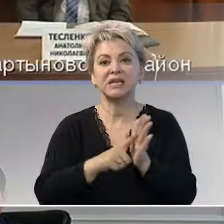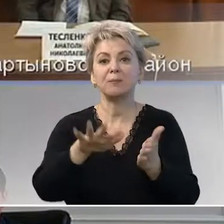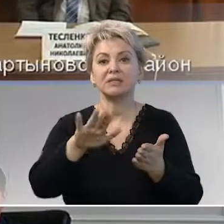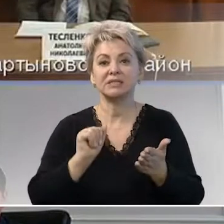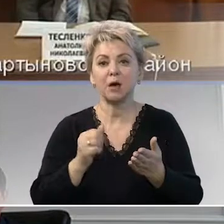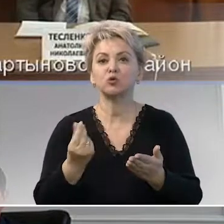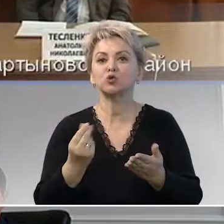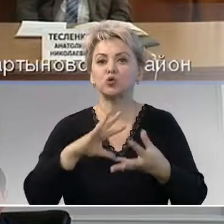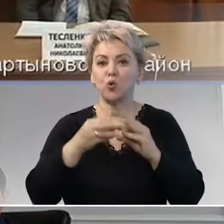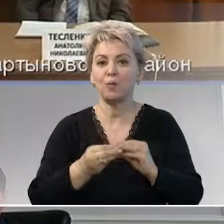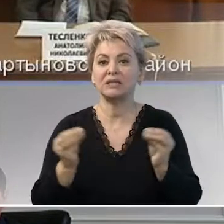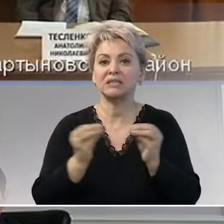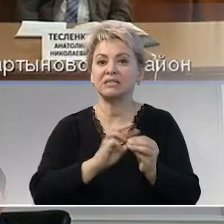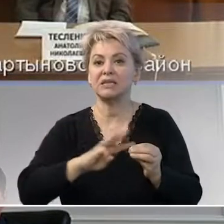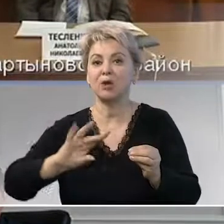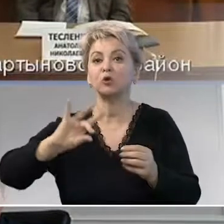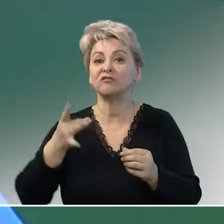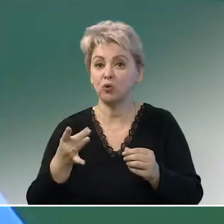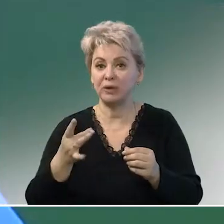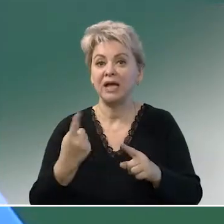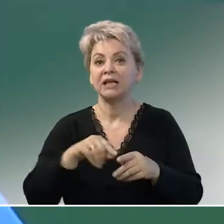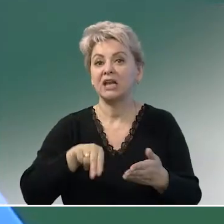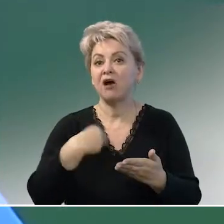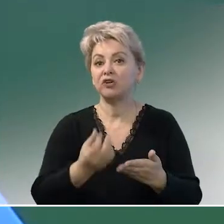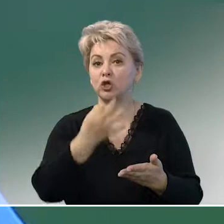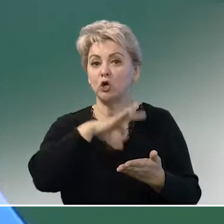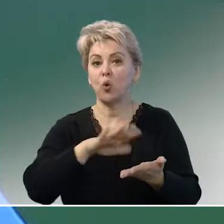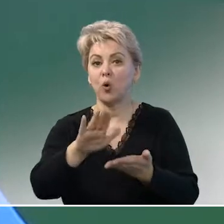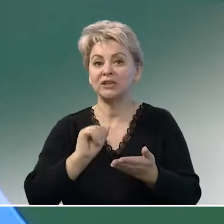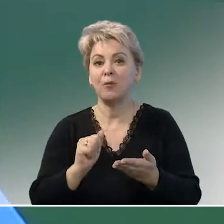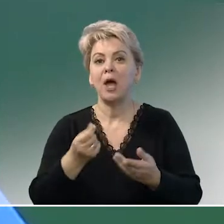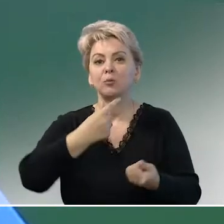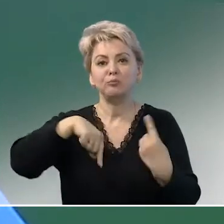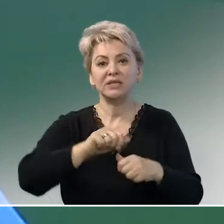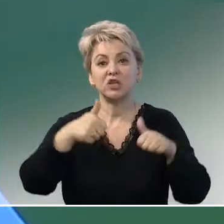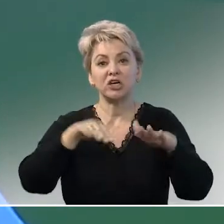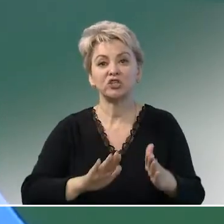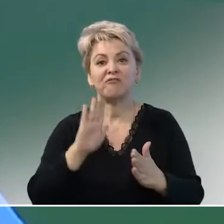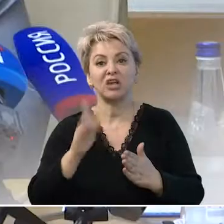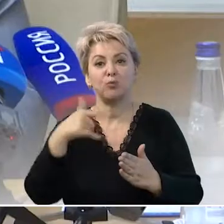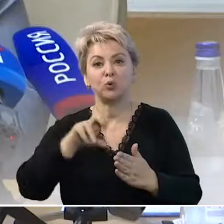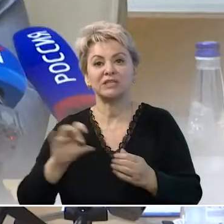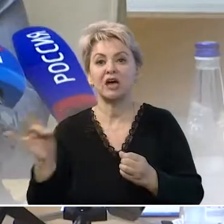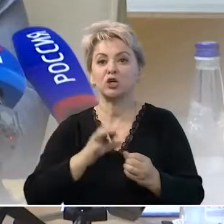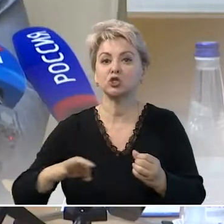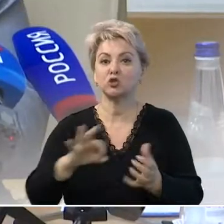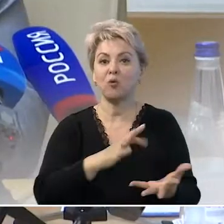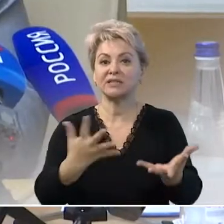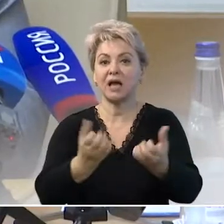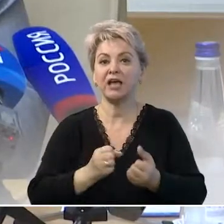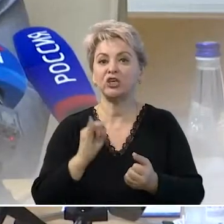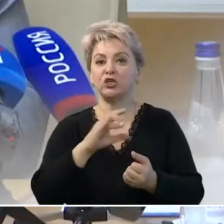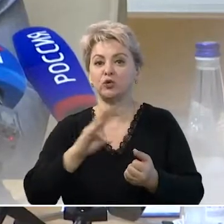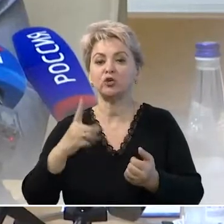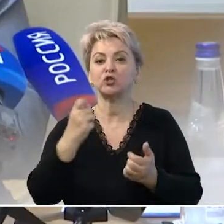займов на сумму более 10 миллионов рублей. Для выдачи льготных займов бизнесу по решению Владимира Путина Ростовская область получила